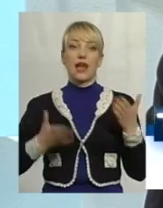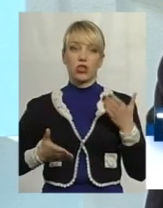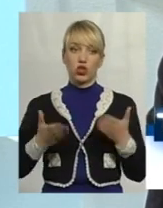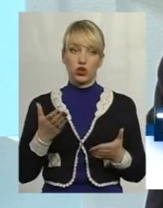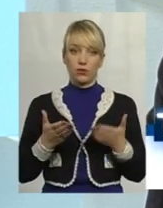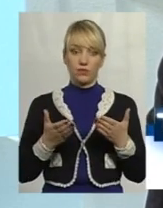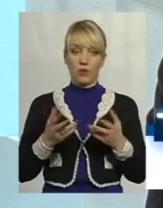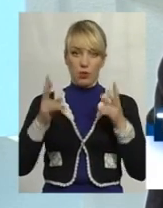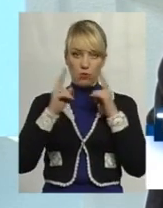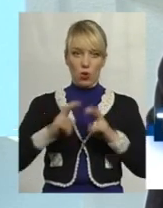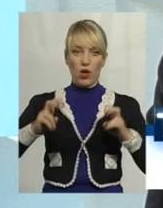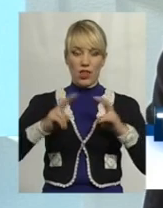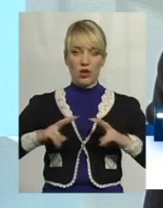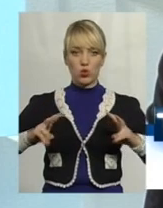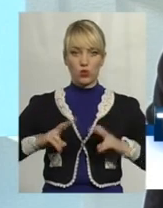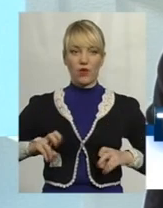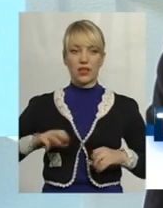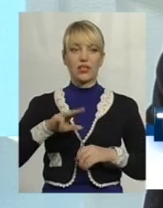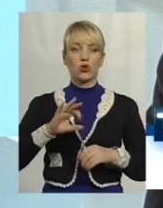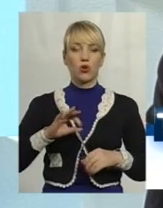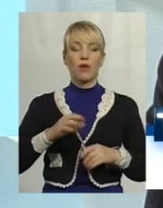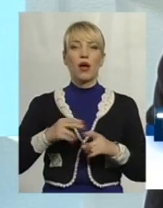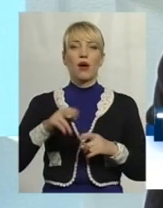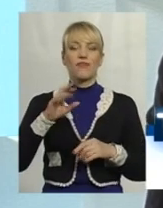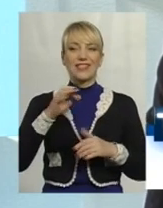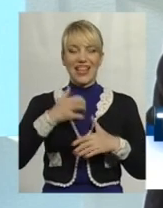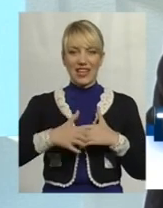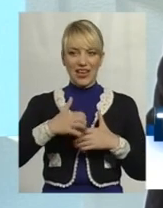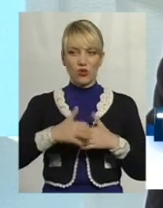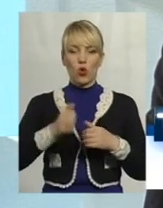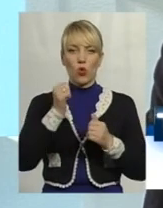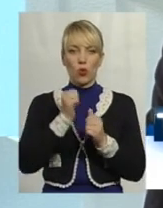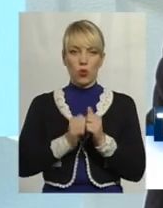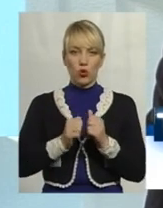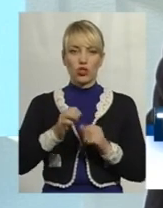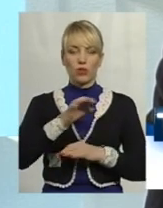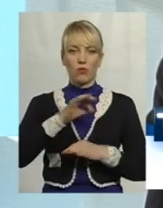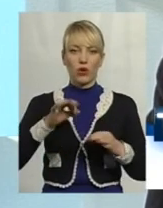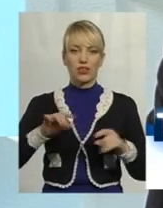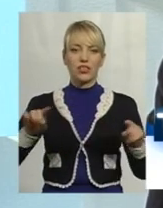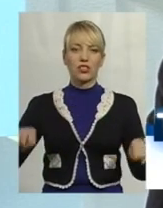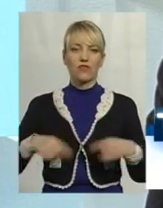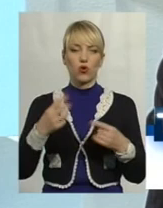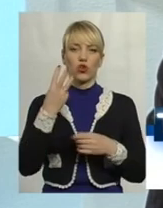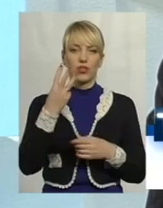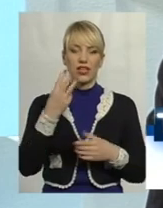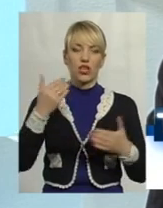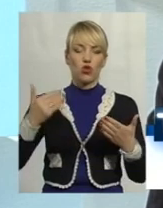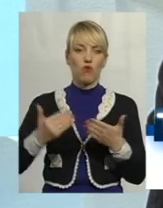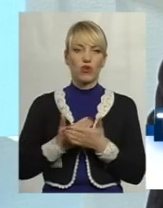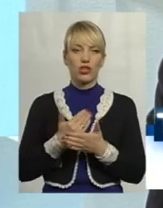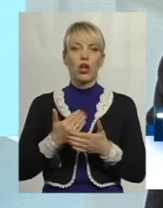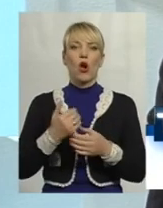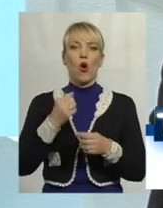Якщо проаналізувати, то в середньому кожен проєкт створює три нових робочих місця, три нових додаткових